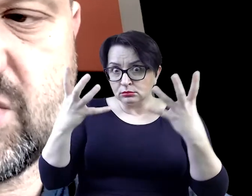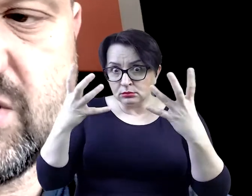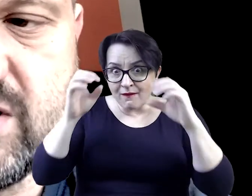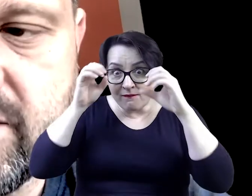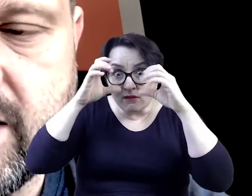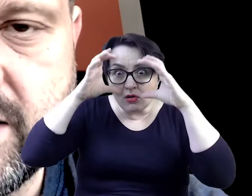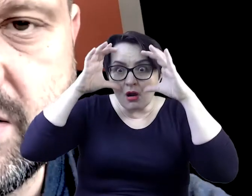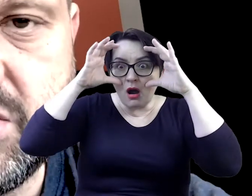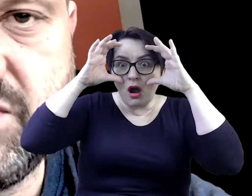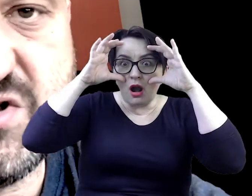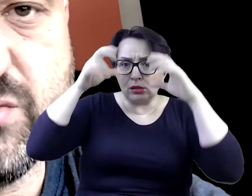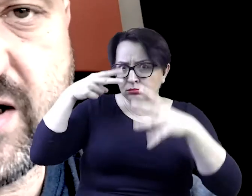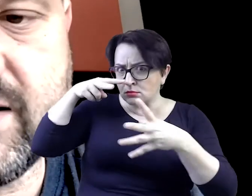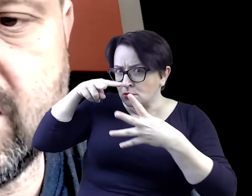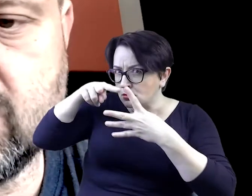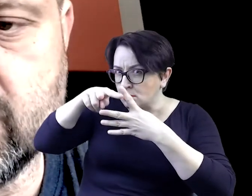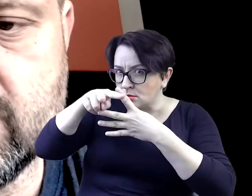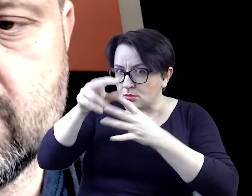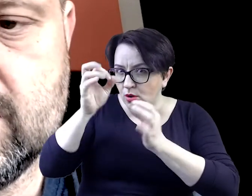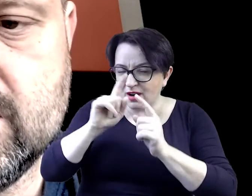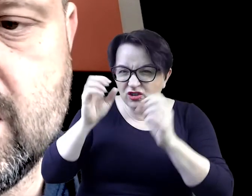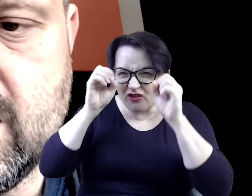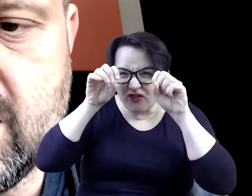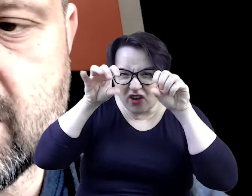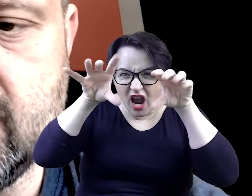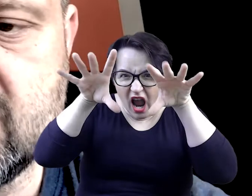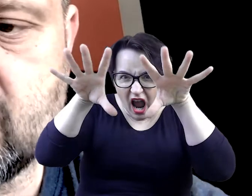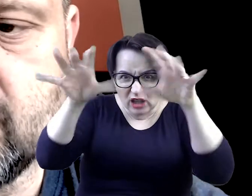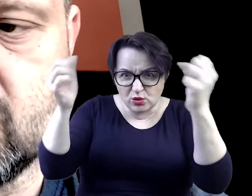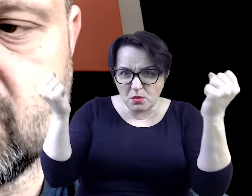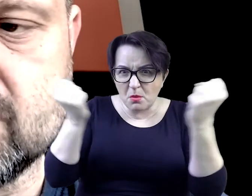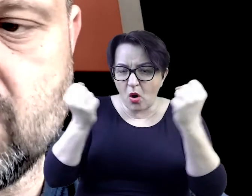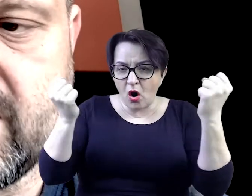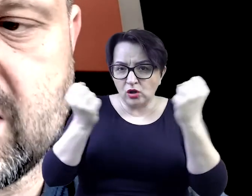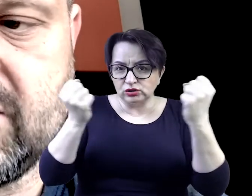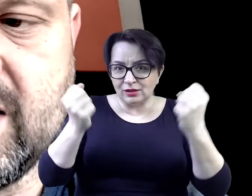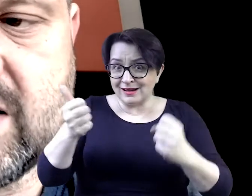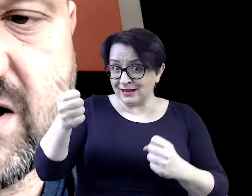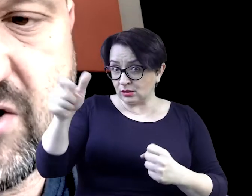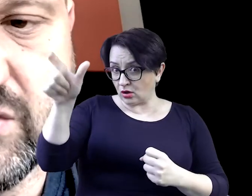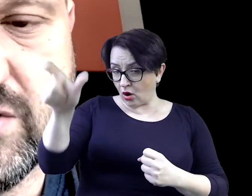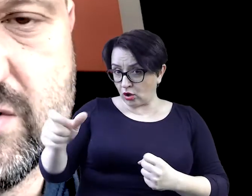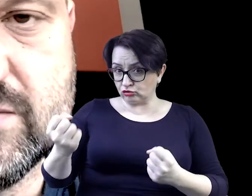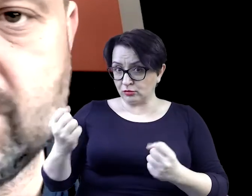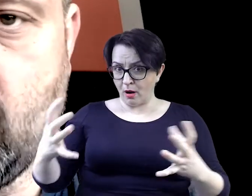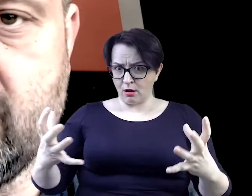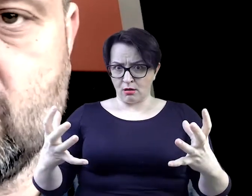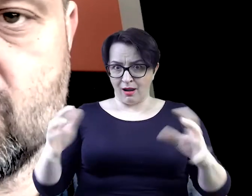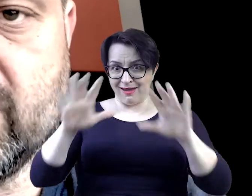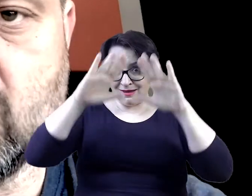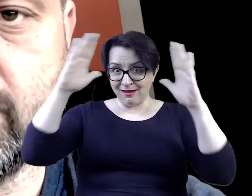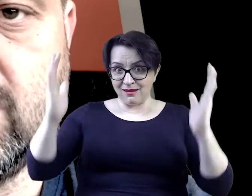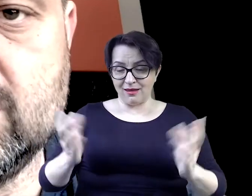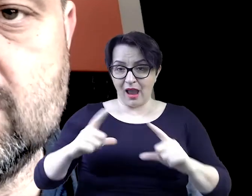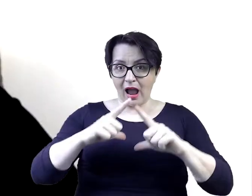duże Przenikliwe I świeciły jak reflektory Jeden z przybyszów Trzymał w rękach wielkie jajo Białe